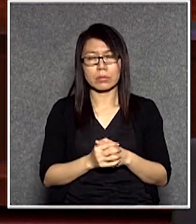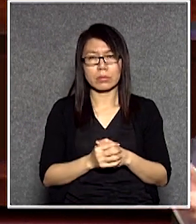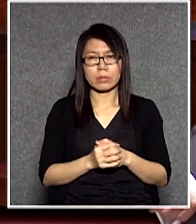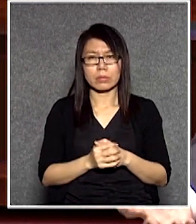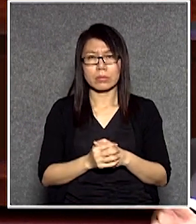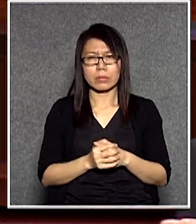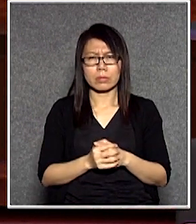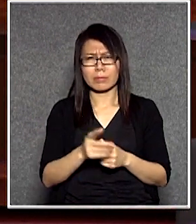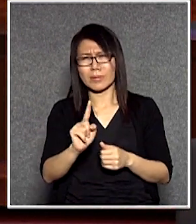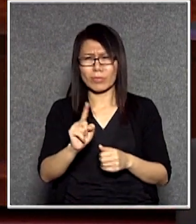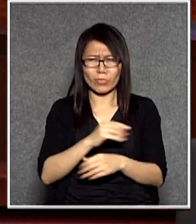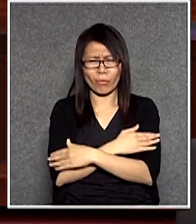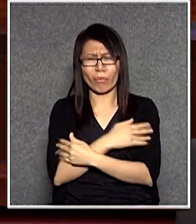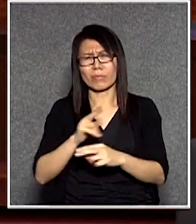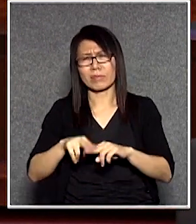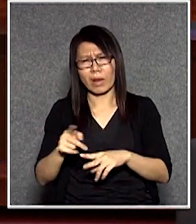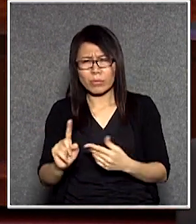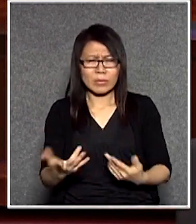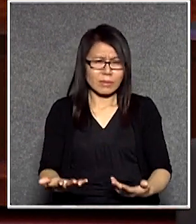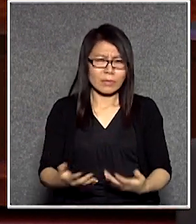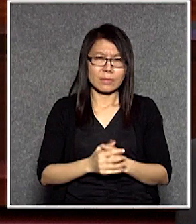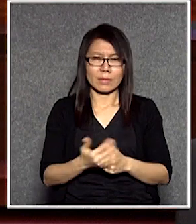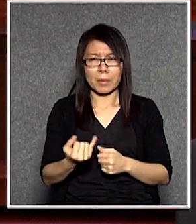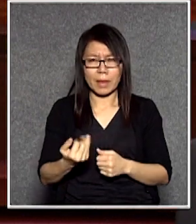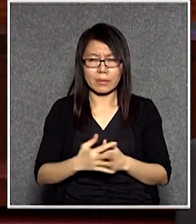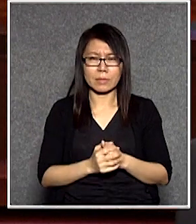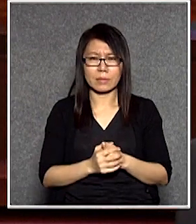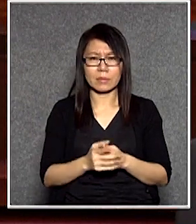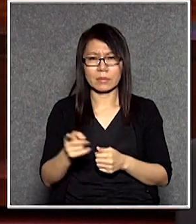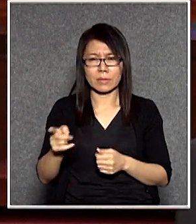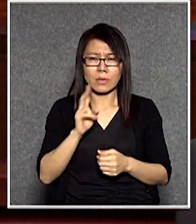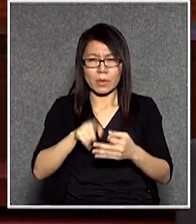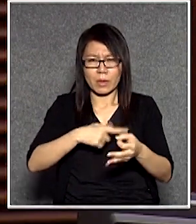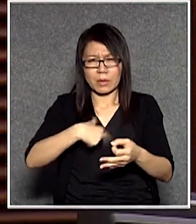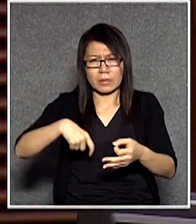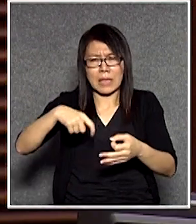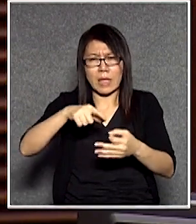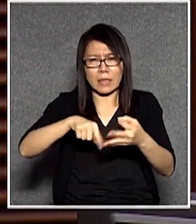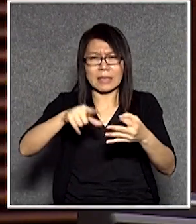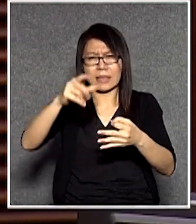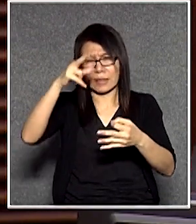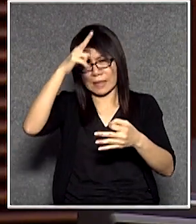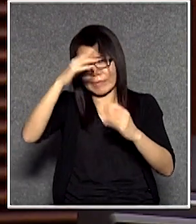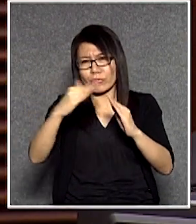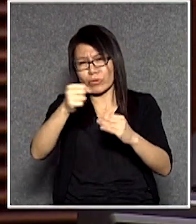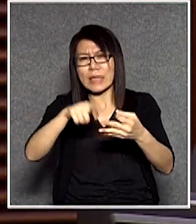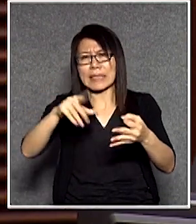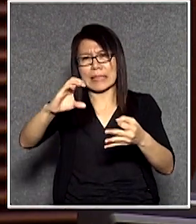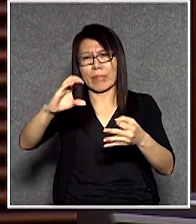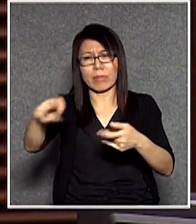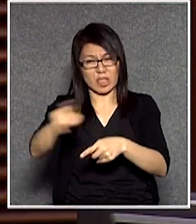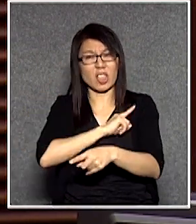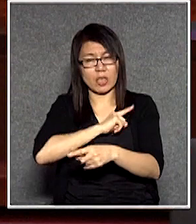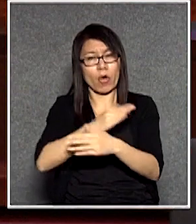那些會愛國呢那吧那你就陳柳波自己去愛不要叫那些輕人去愛國是吧